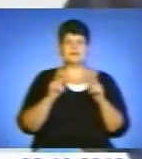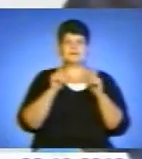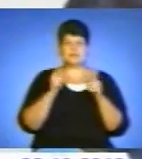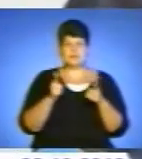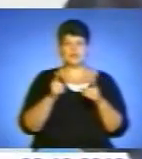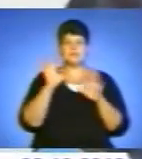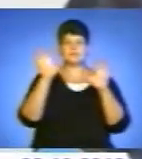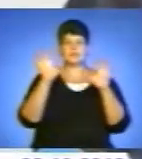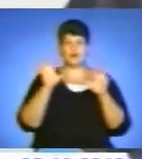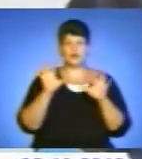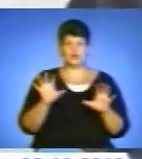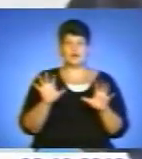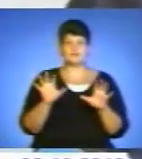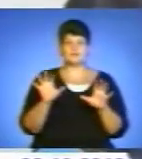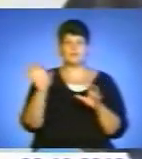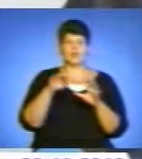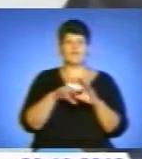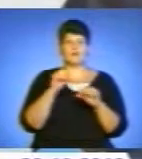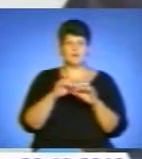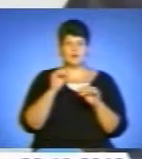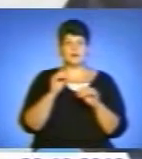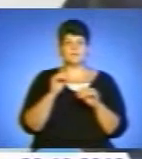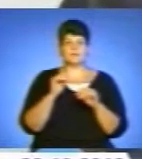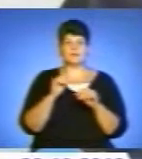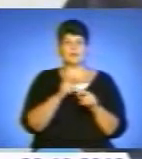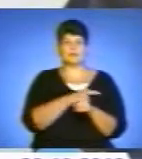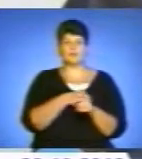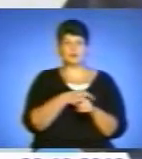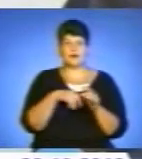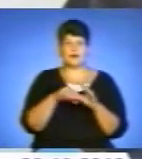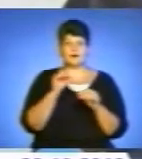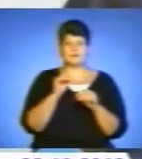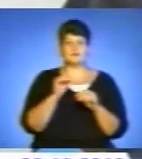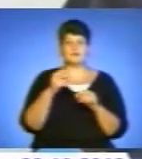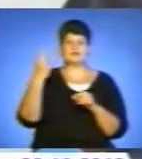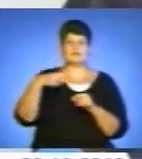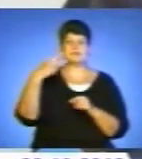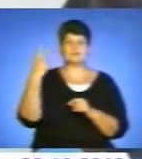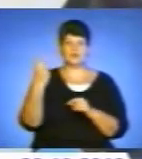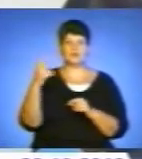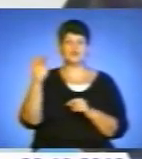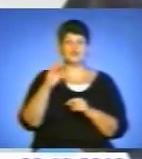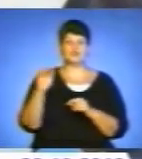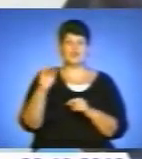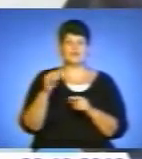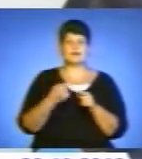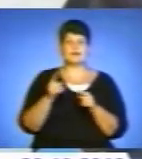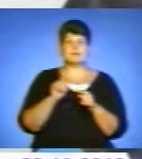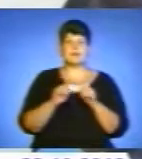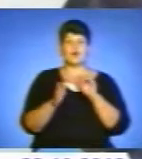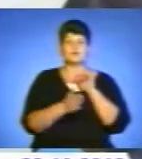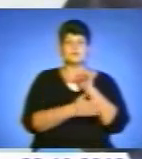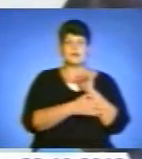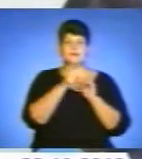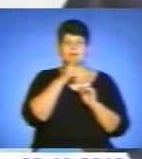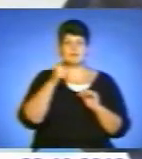закону про вибори народних депутатів і орієнтованого календарного плану, 22 жовтня – це останній